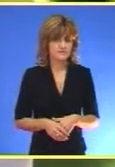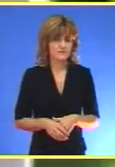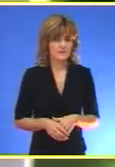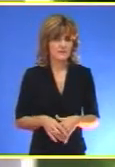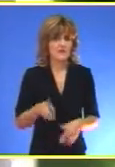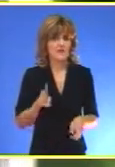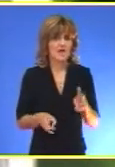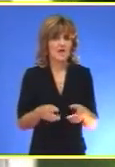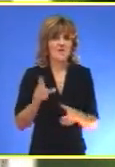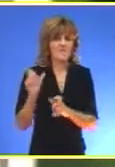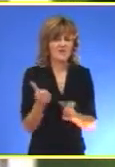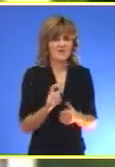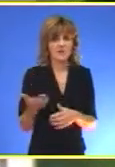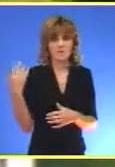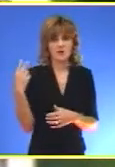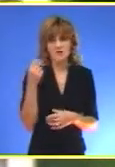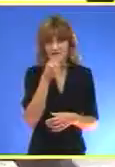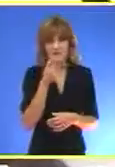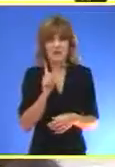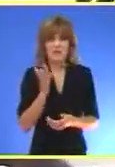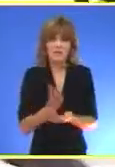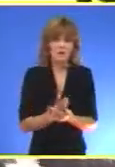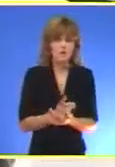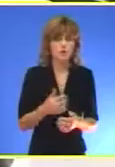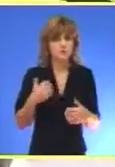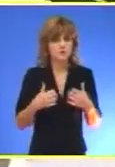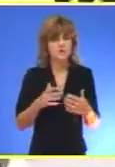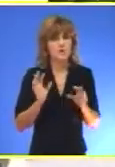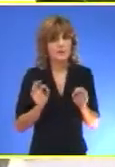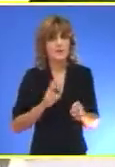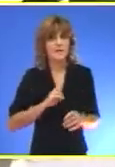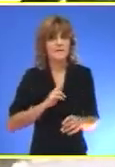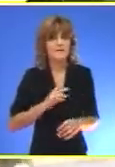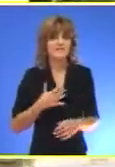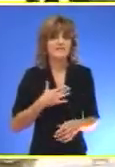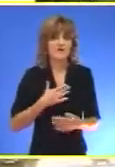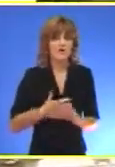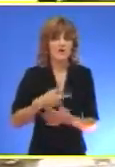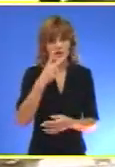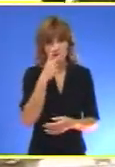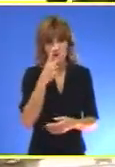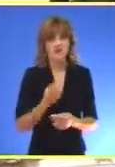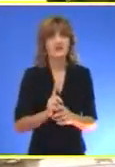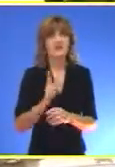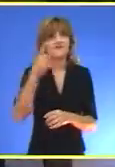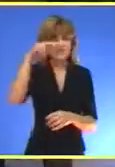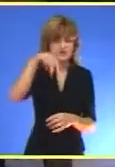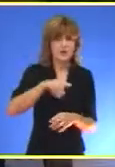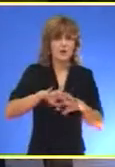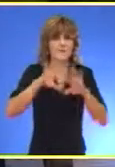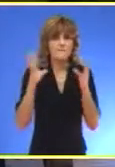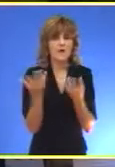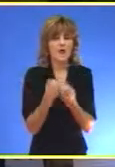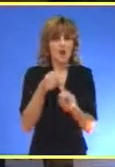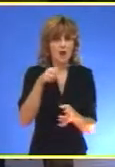Iako vetar proteklog vikenda nije bio povoljan, subotičani su ipak imali priliku da svoj grad pogledaju sa visine i to iz balona